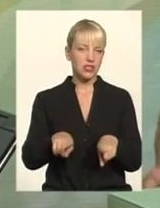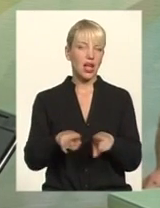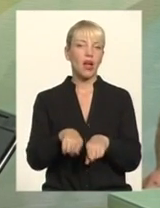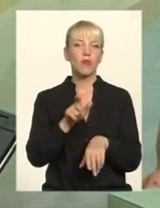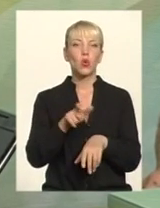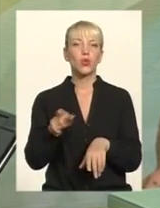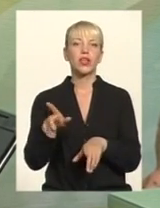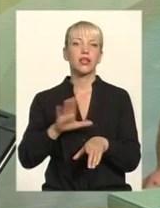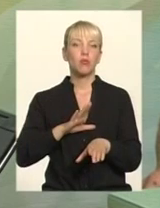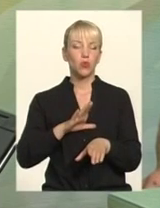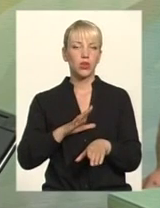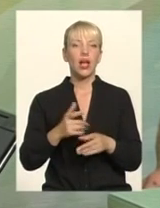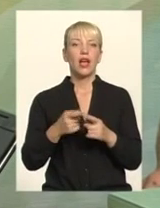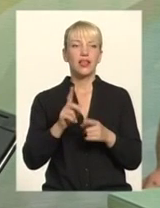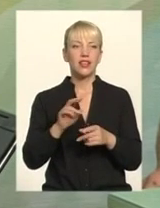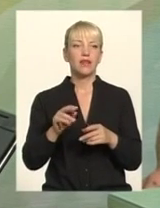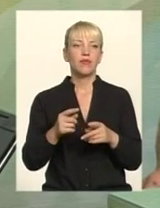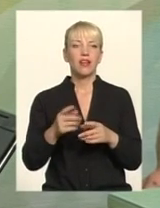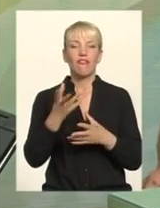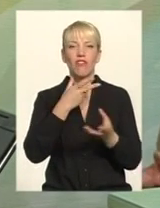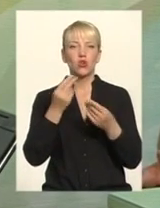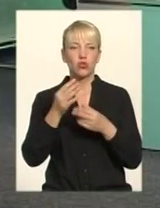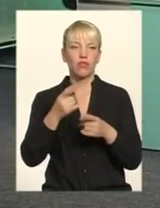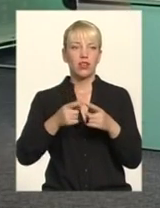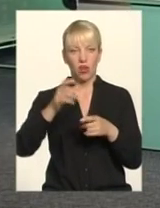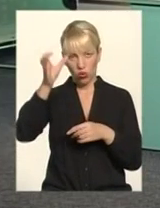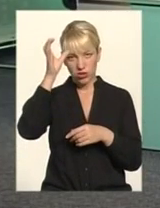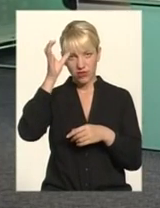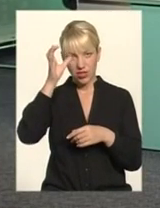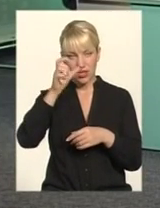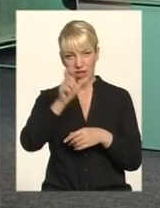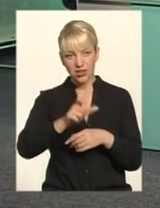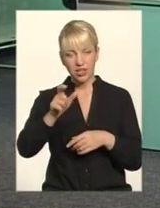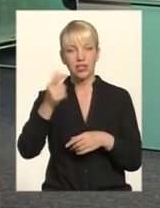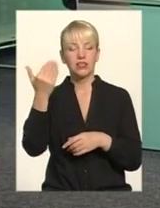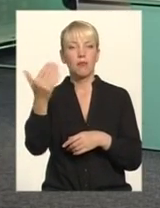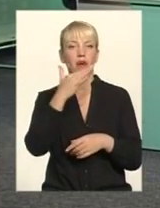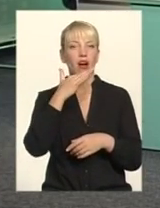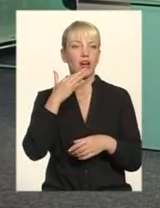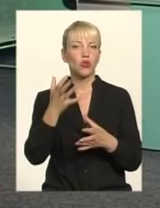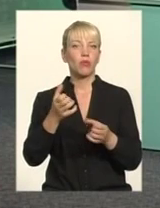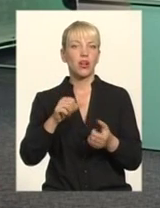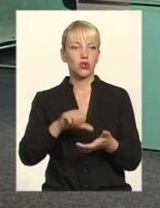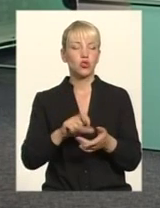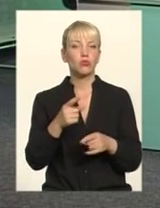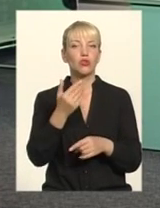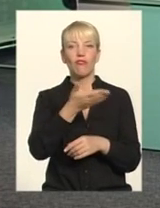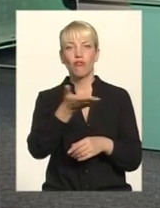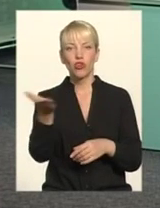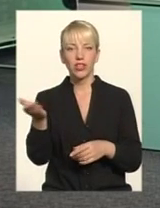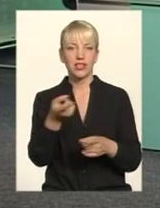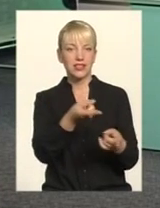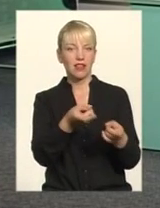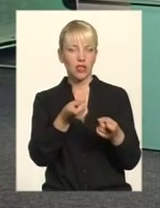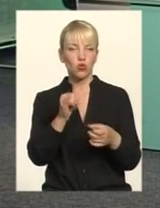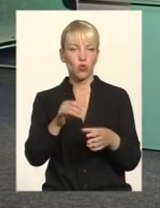ми ж знаємо, що фальшування відбувалося Власне освітяни Велику участь цьому приймали Тому що вони приймають участь в виборах Їх задіюють